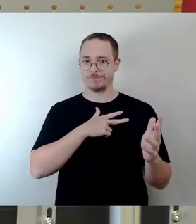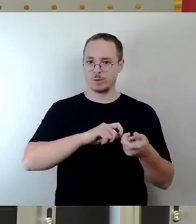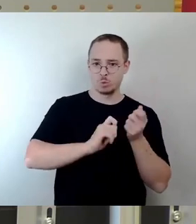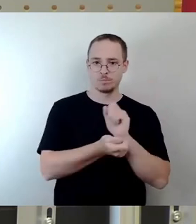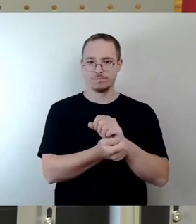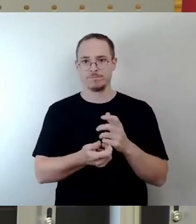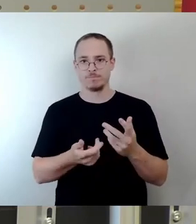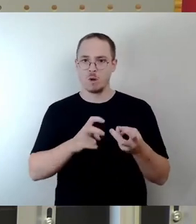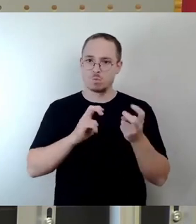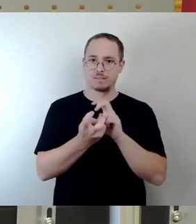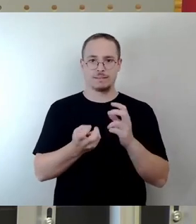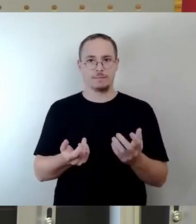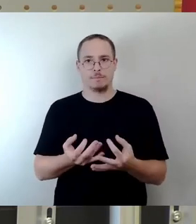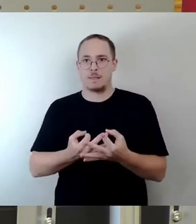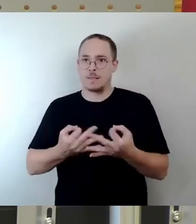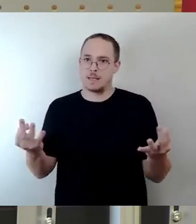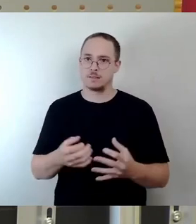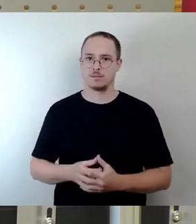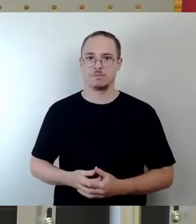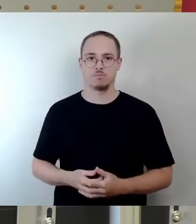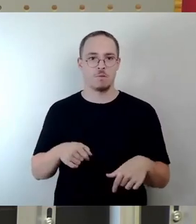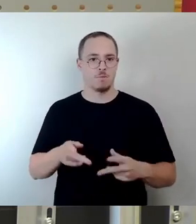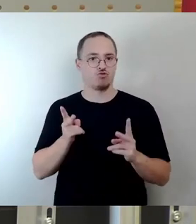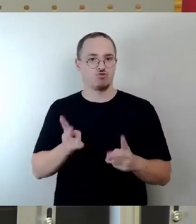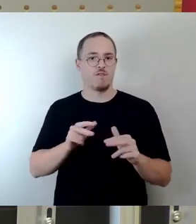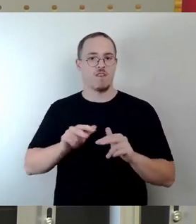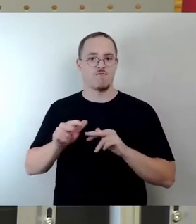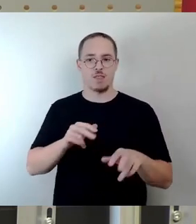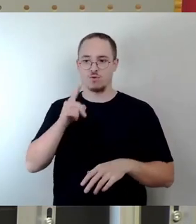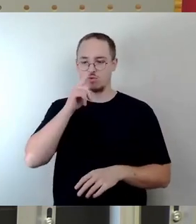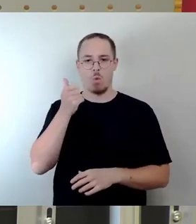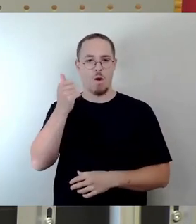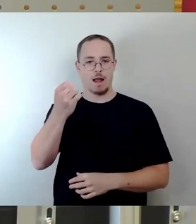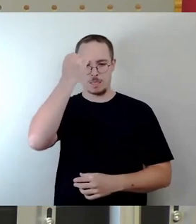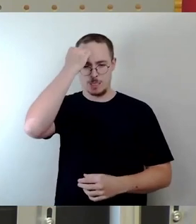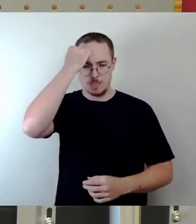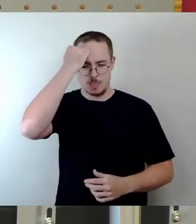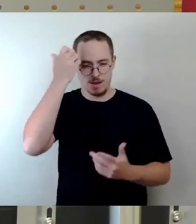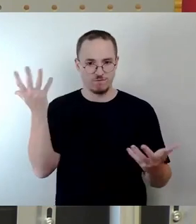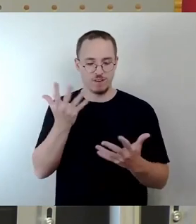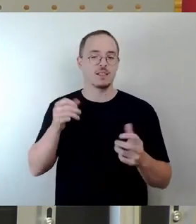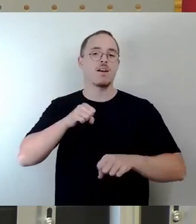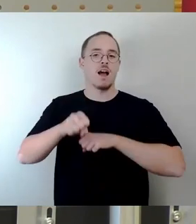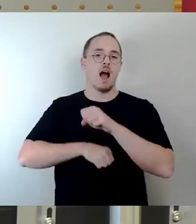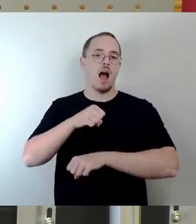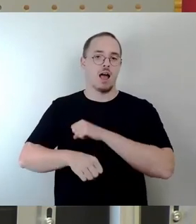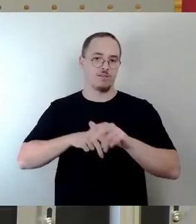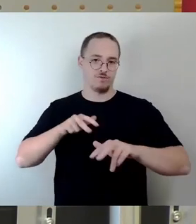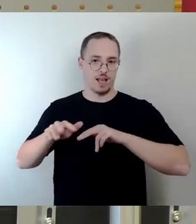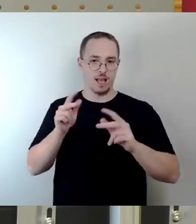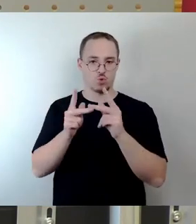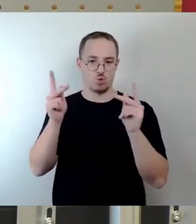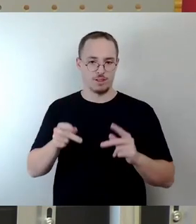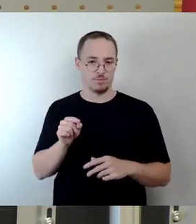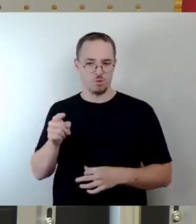einer absoluten Engstirnigkeit nur eines dieser Konzepte, nämlich das Radverkehrskonzept, welches bereits in seiner Grundausrichtung schon falsch angelegt